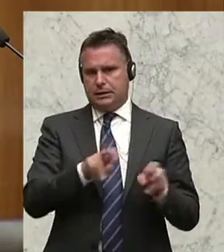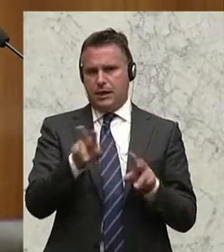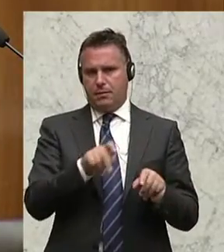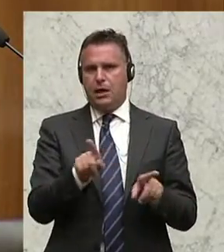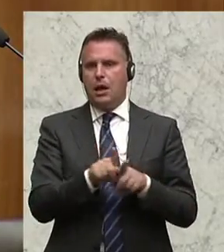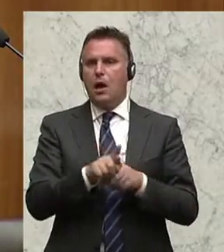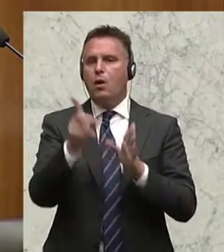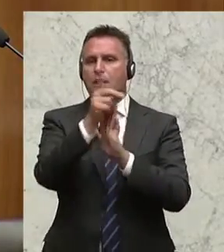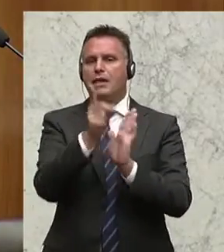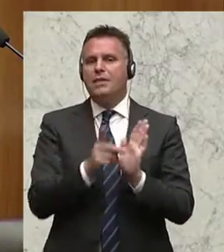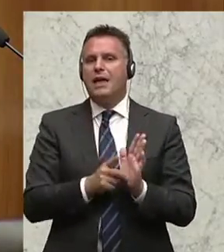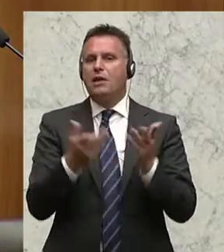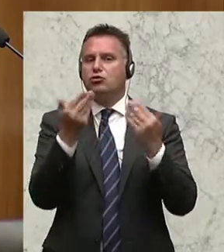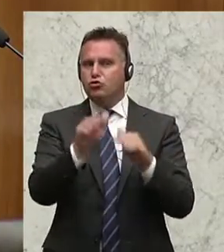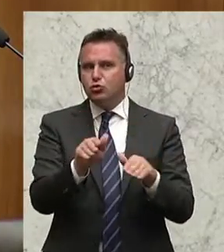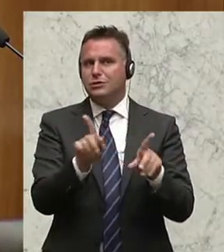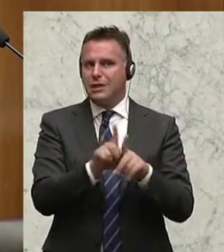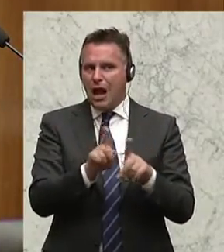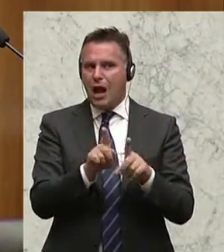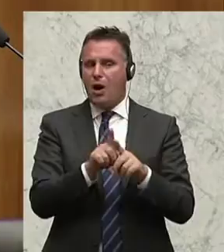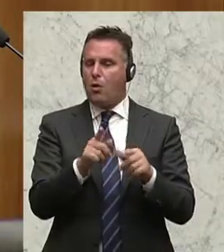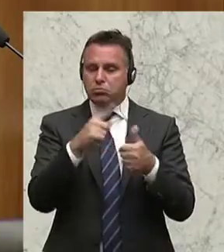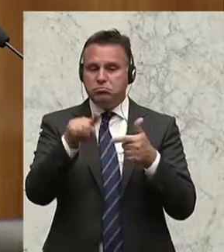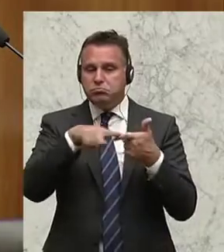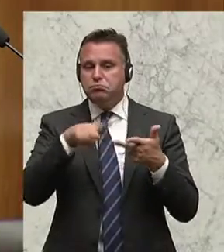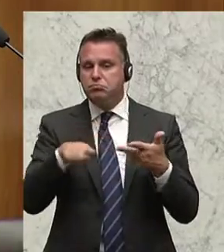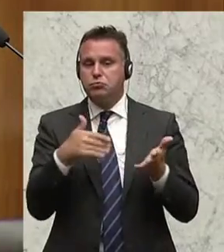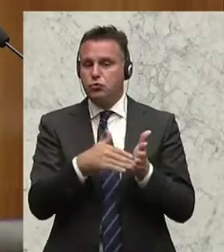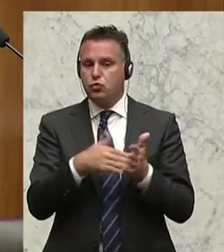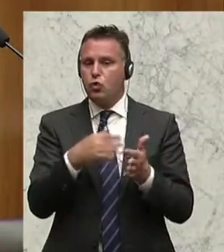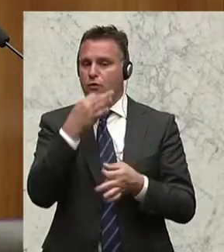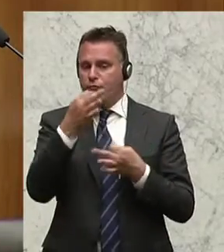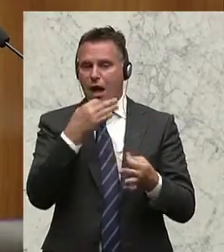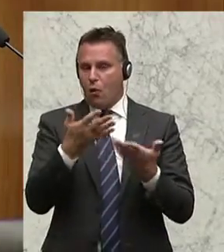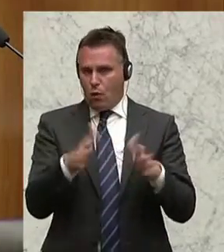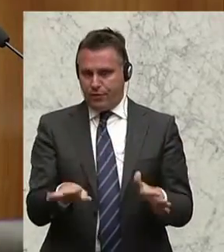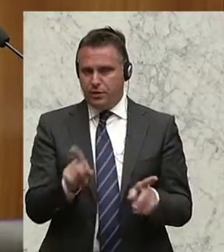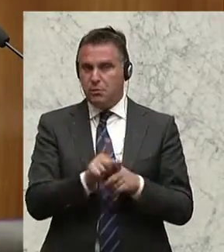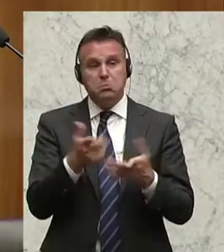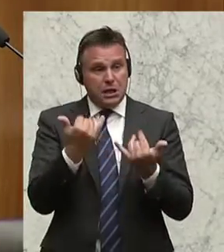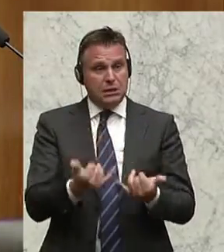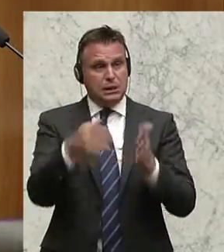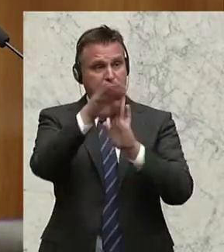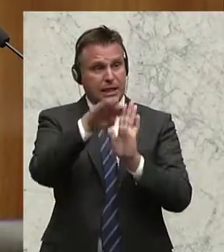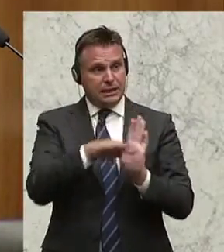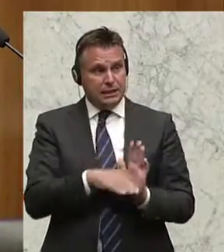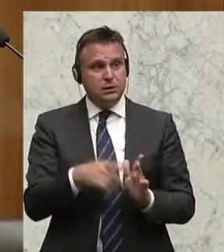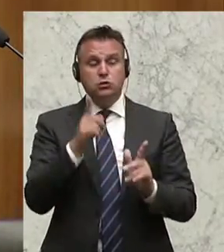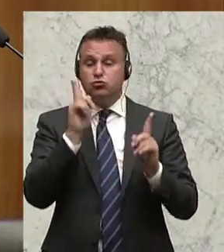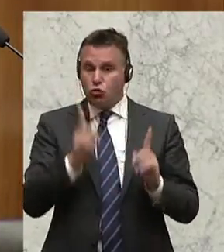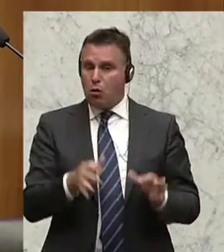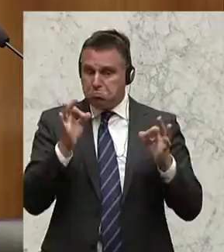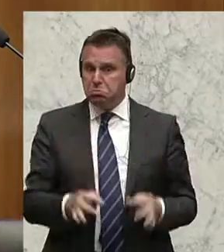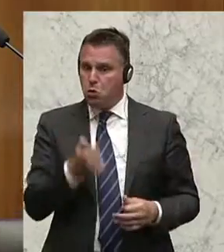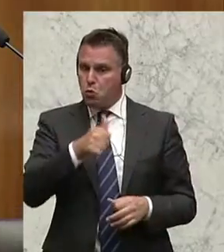auch beim Datenschutz derzeit um andere Fragen. Ich wäre sofort bereit zu argumentieren, wenn es um ein Gesetz geht, dass das enggültig